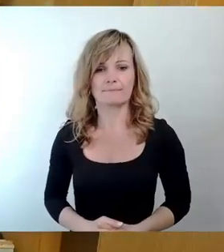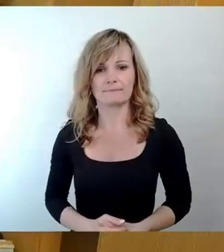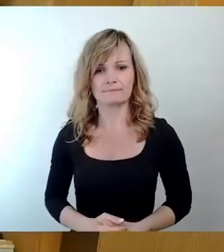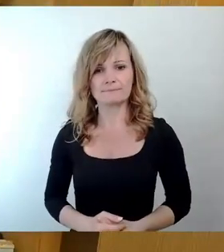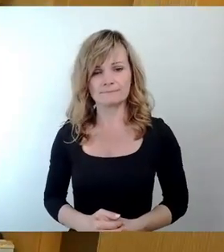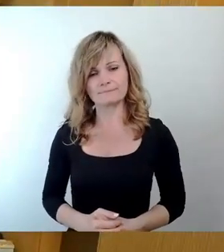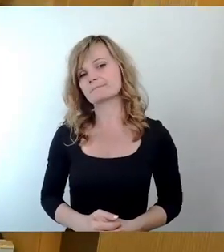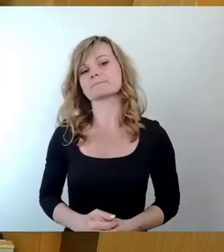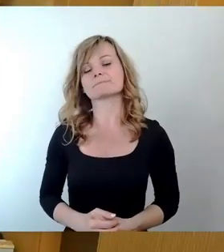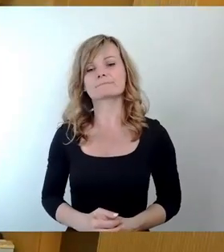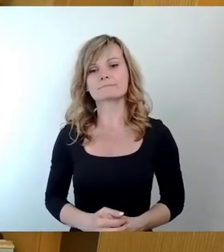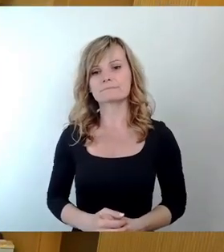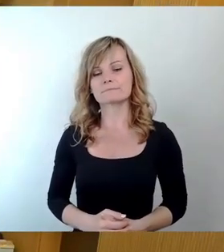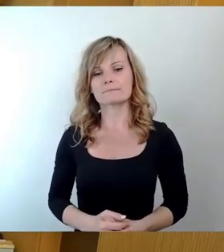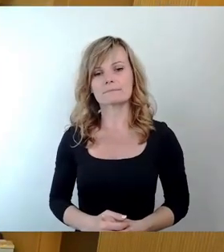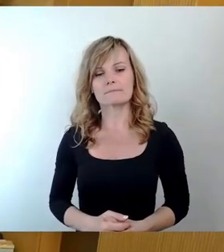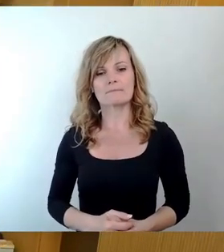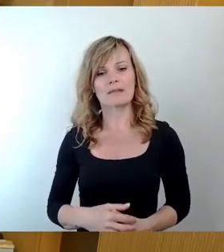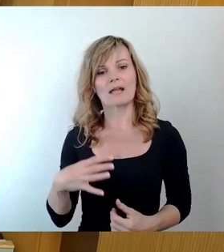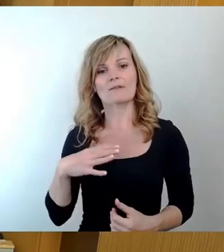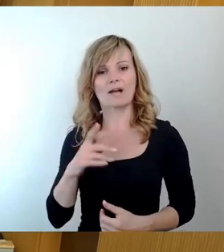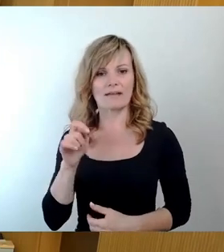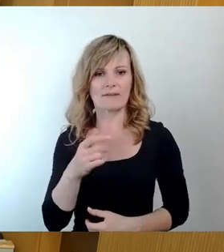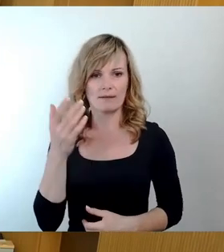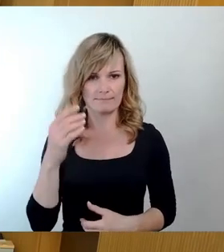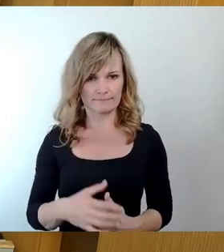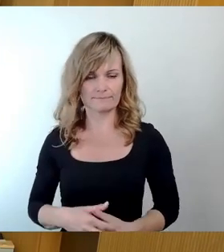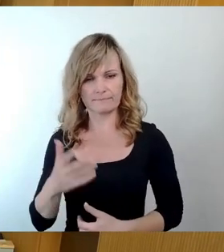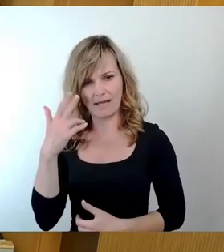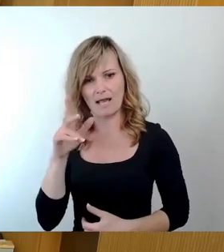Dann würden wir jetzt weitermachen. Freie Wähler, Freie Bürger, Klaus Lippmann bitte.